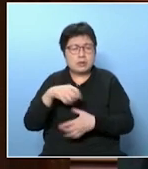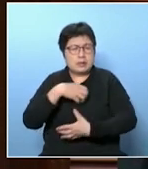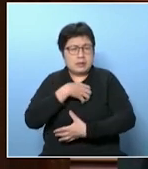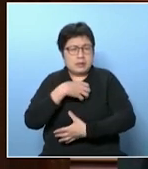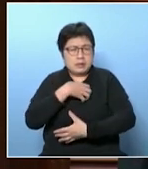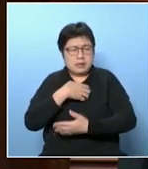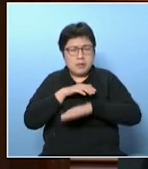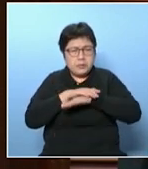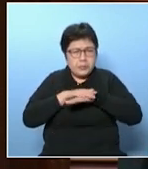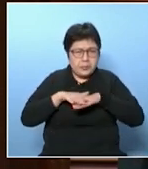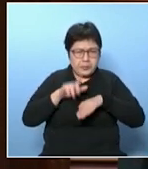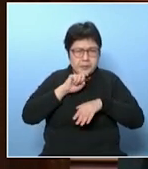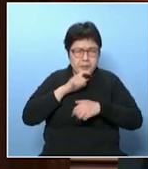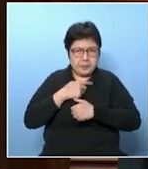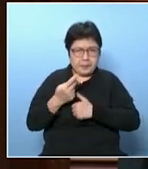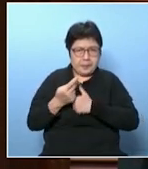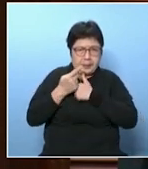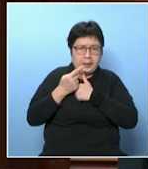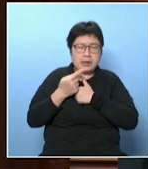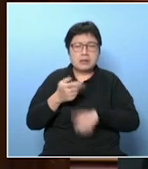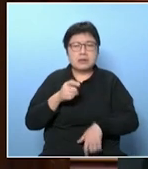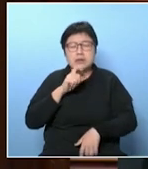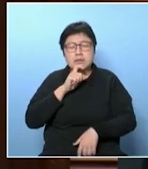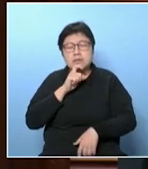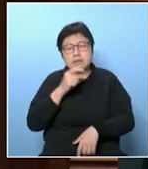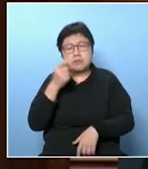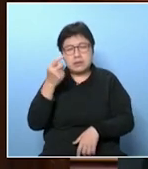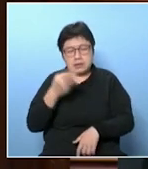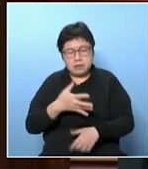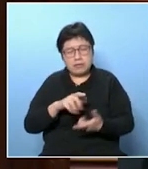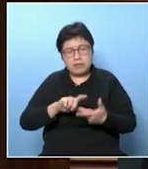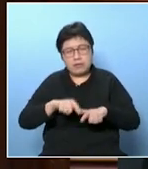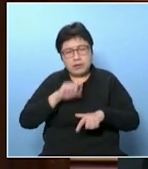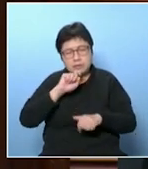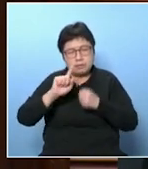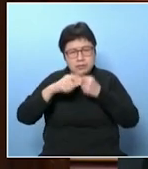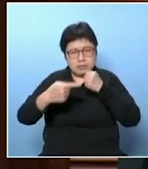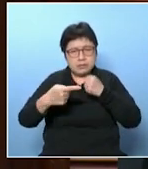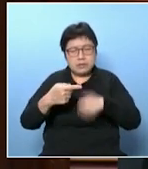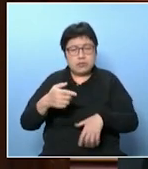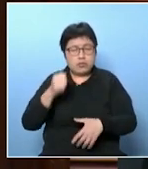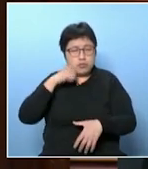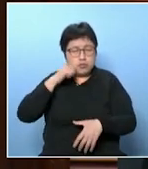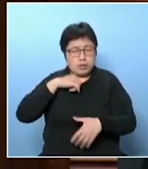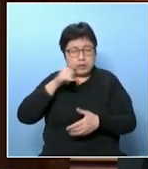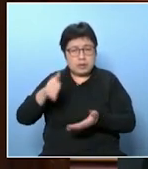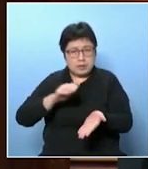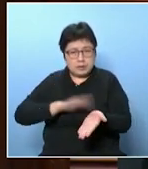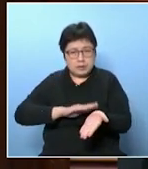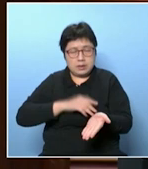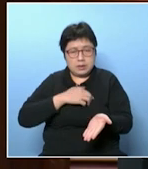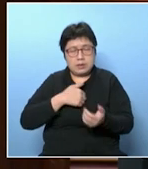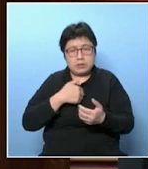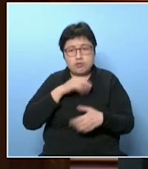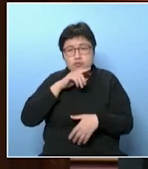心那個安全問題會不會被登記問題其實我們都有幾種方法第一就是每次長者去看醫生的時候都要出示